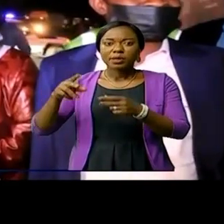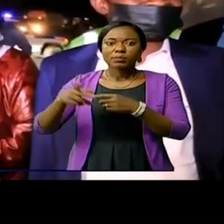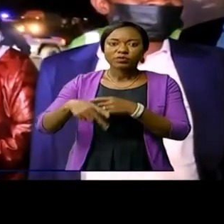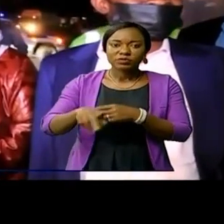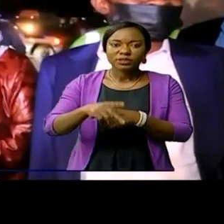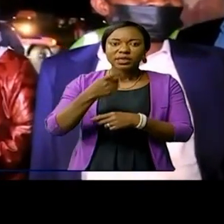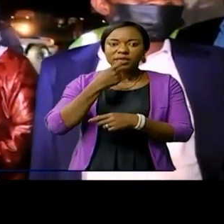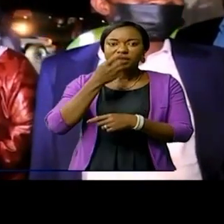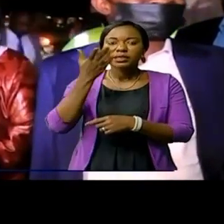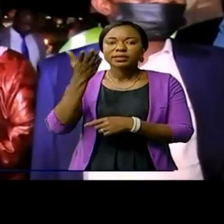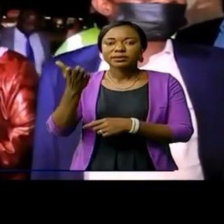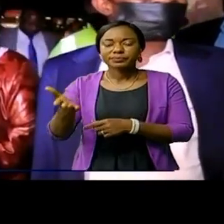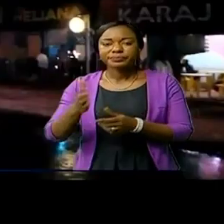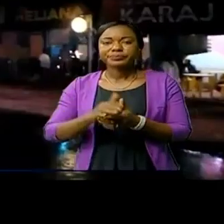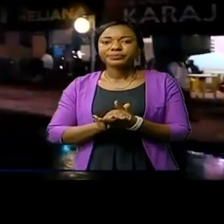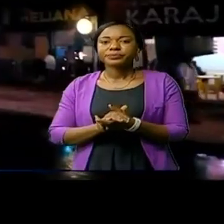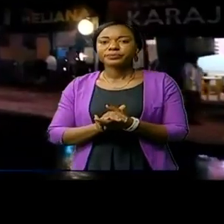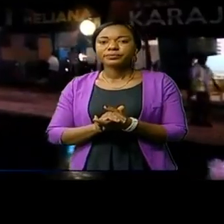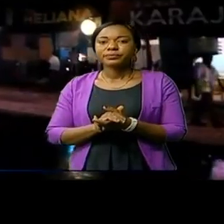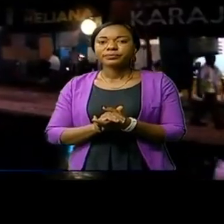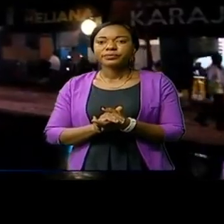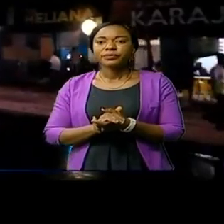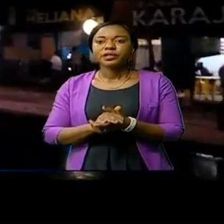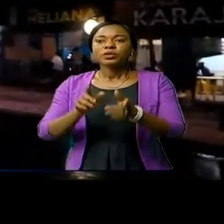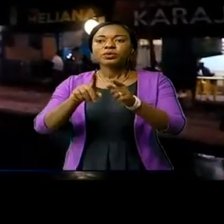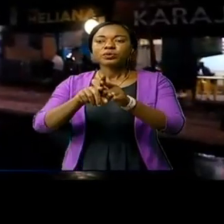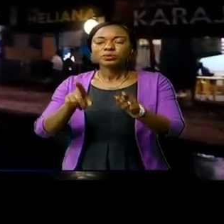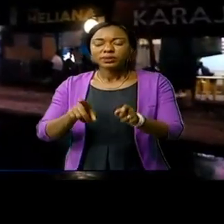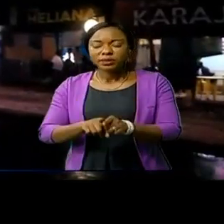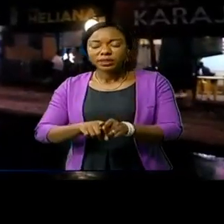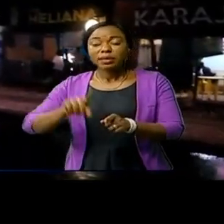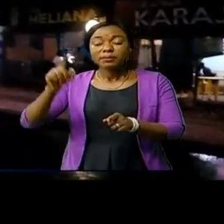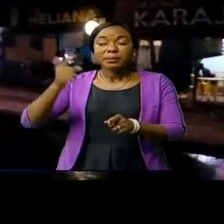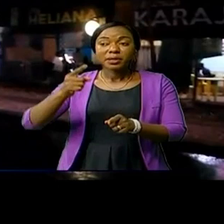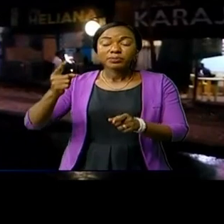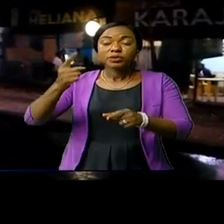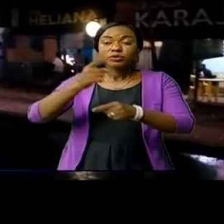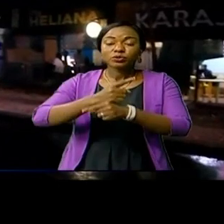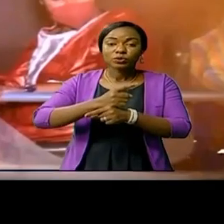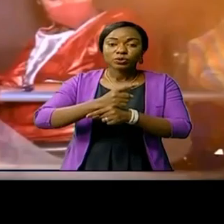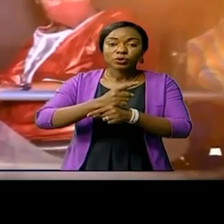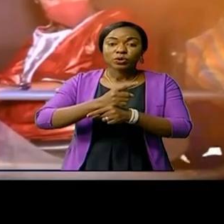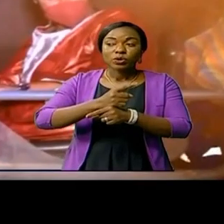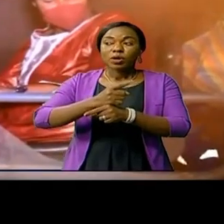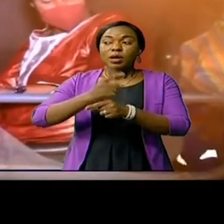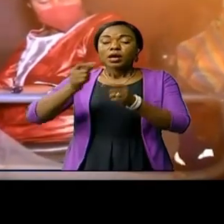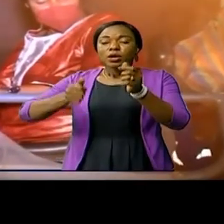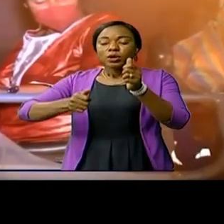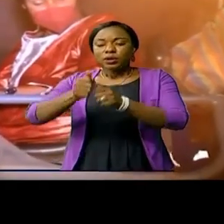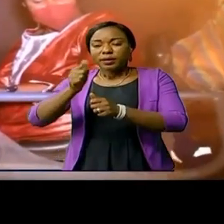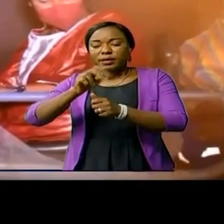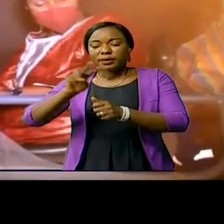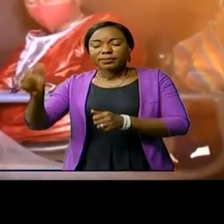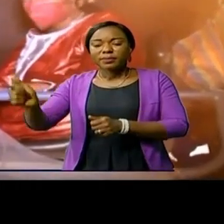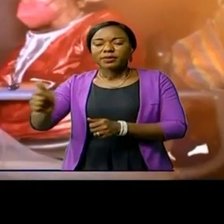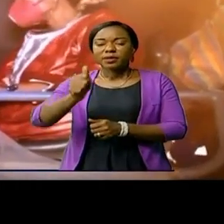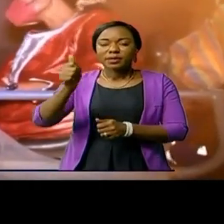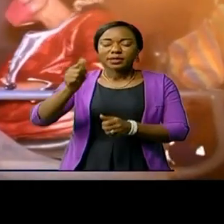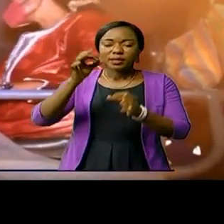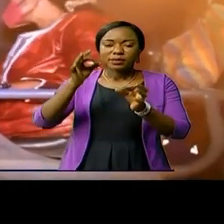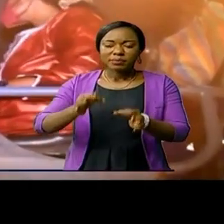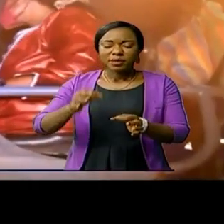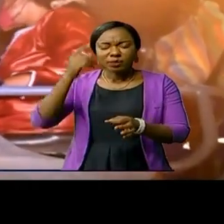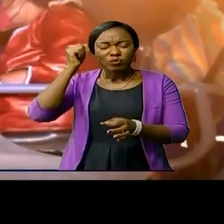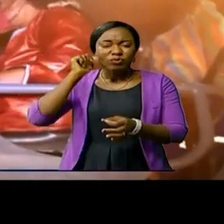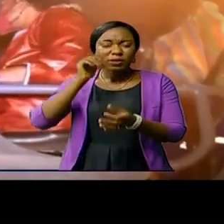et Jean-Marie Kaseya Chingambo. L'obscurité de ce premier jour de novembre 2021 n'était pas un obstacle pour la femme